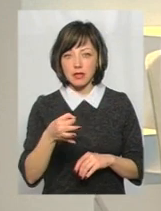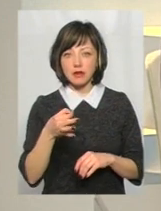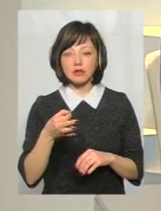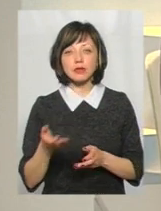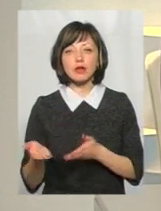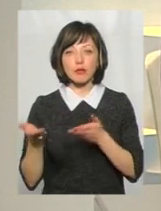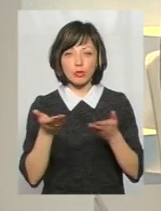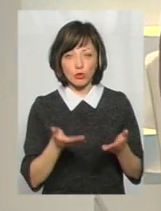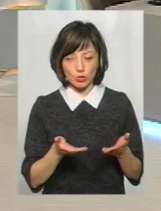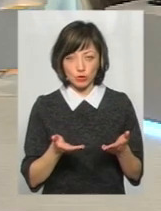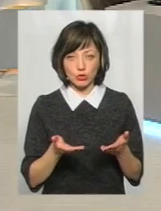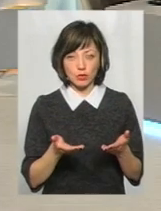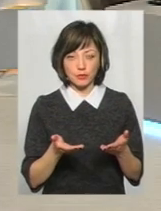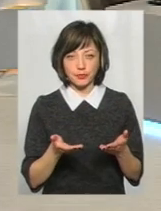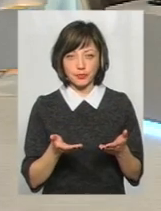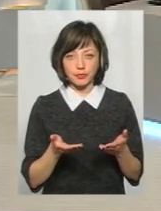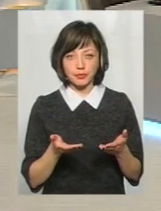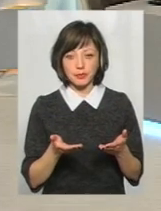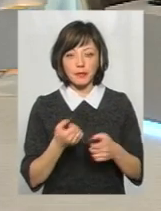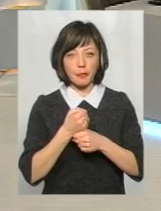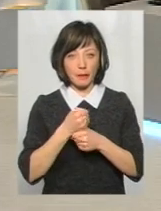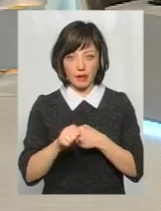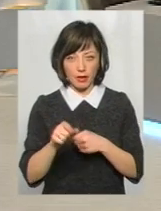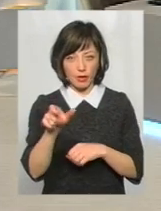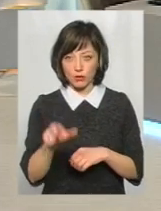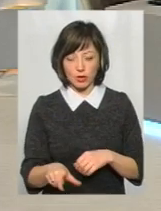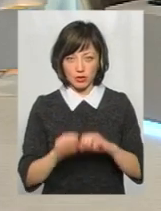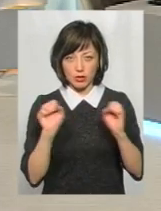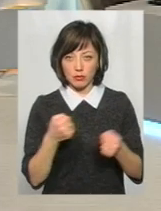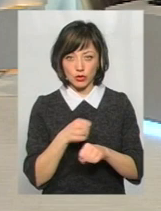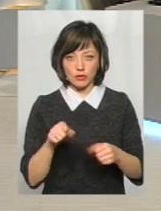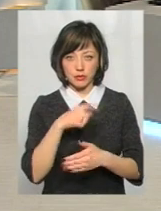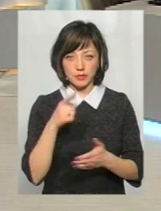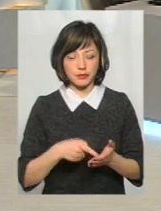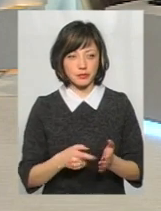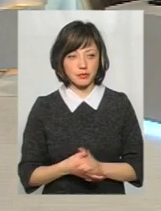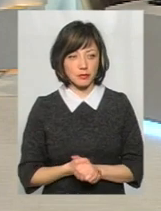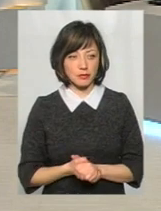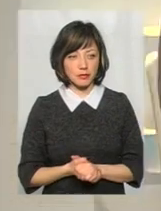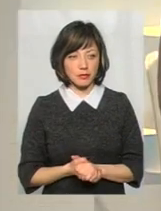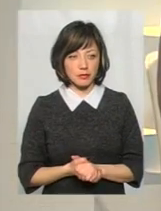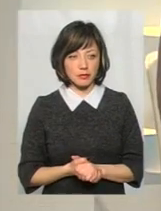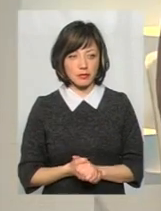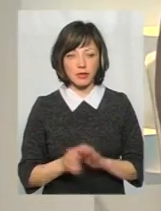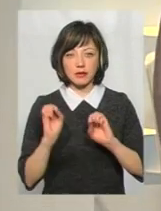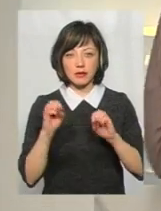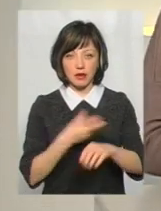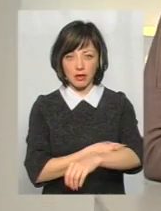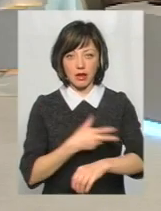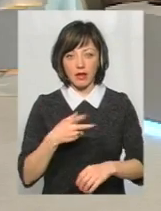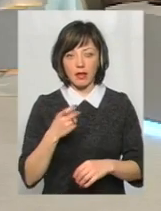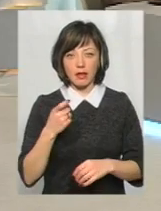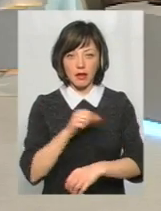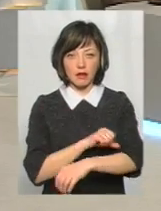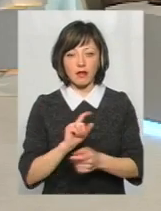запрошуєте, так? Тобто примусово людину заставити, здати аналізи неможливо.